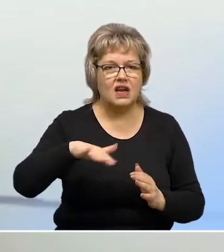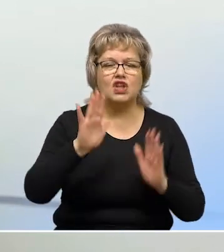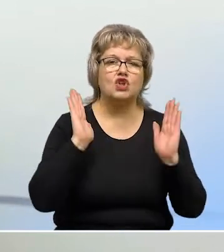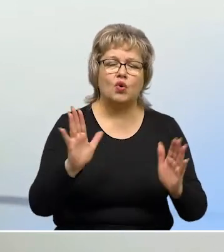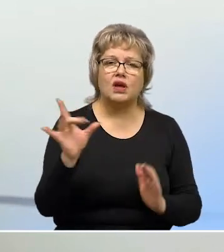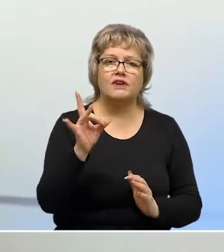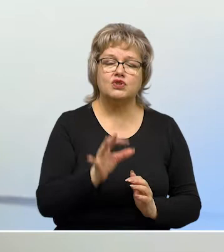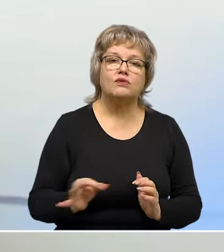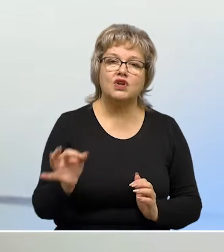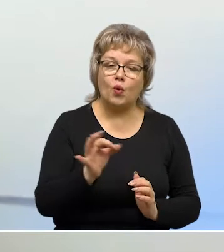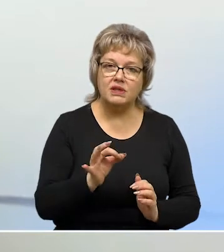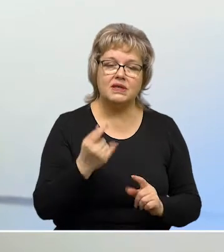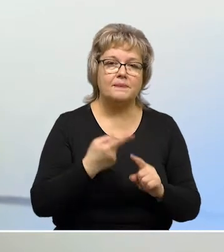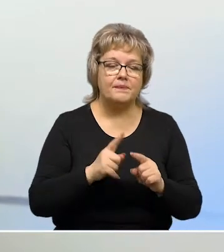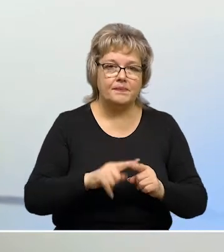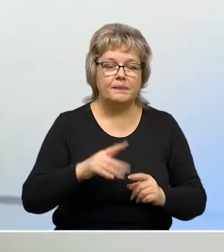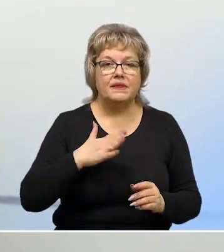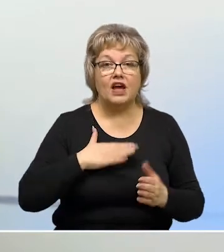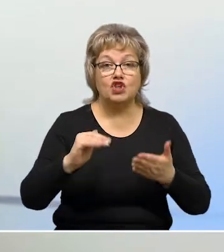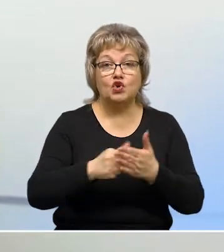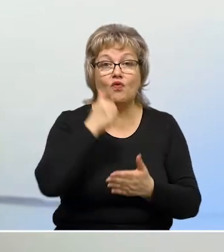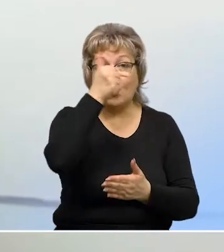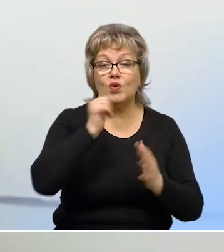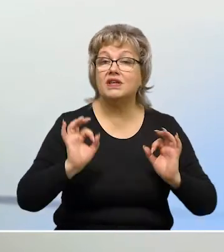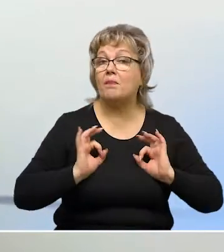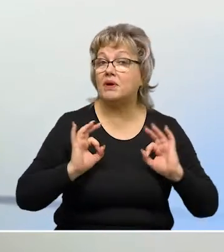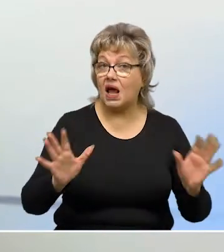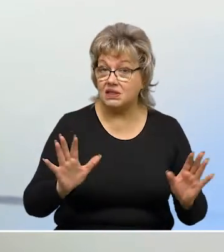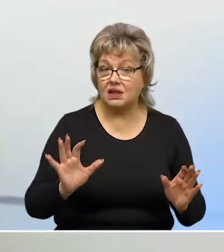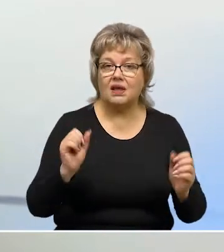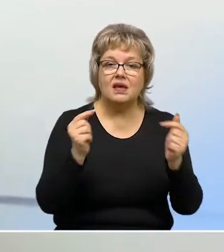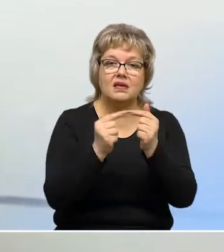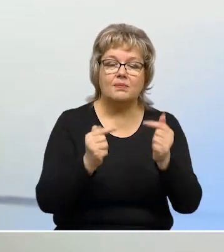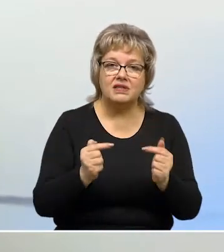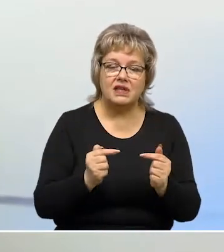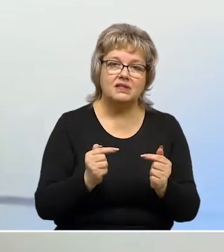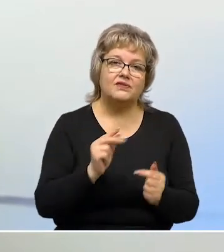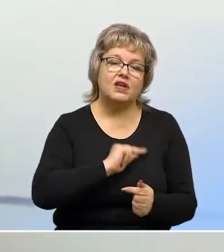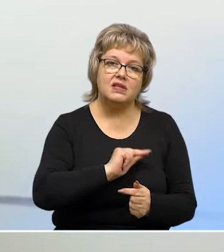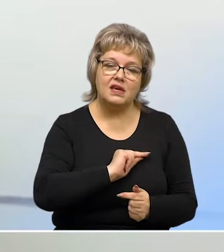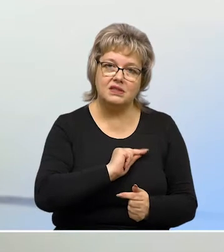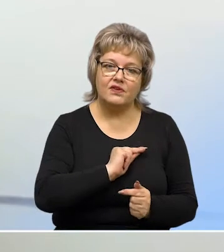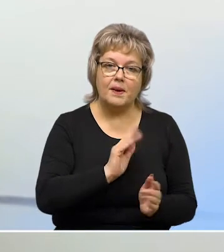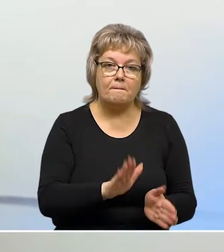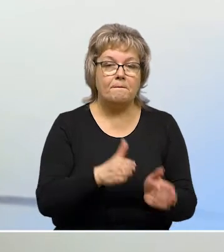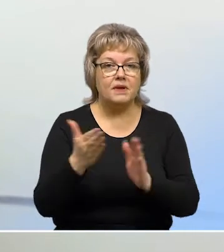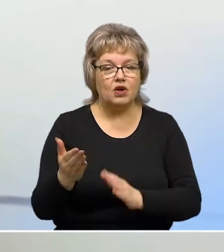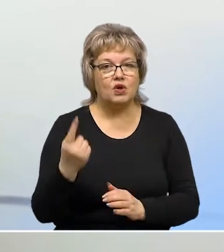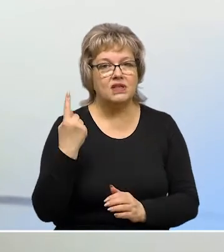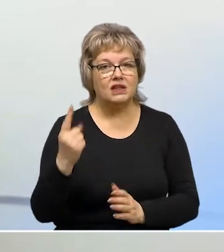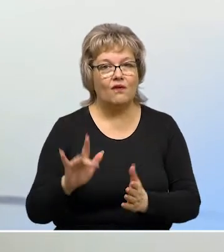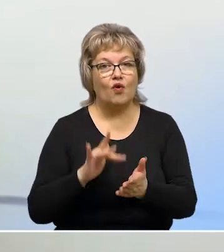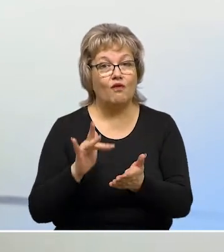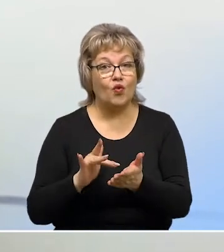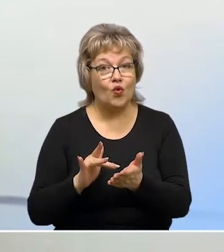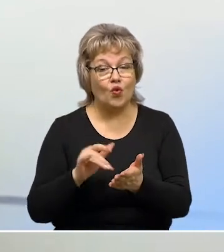и в стране, это не только в Ростовской области. Это наши новогодние праздники, и непосредственно само действие, переход из